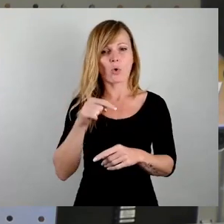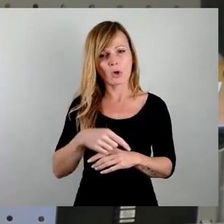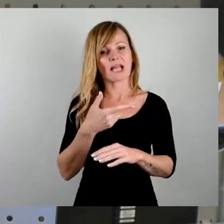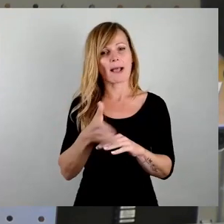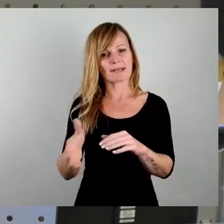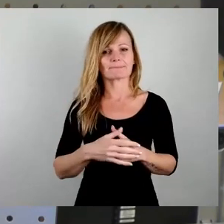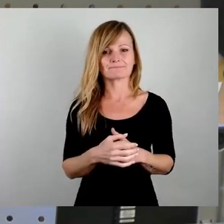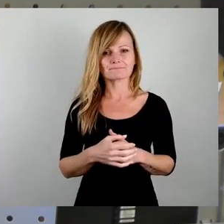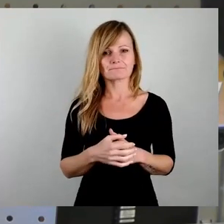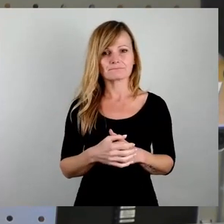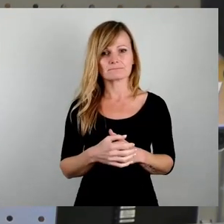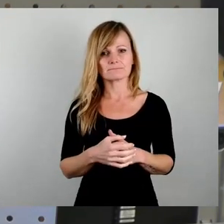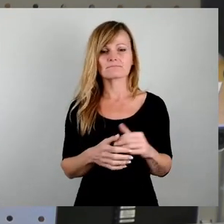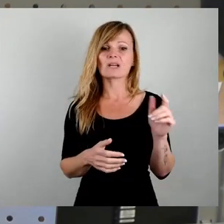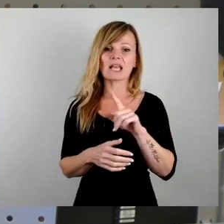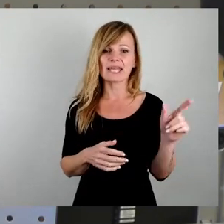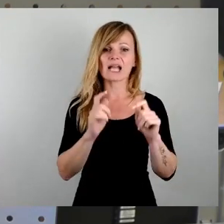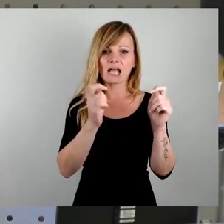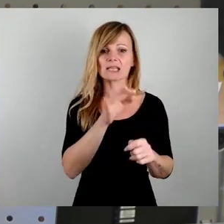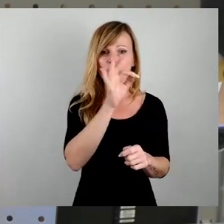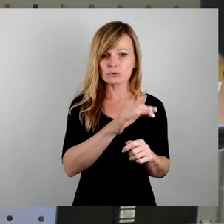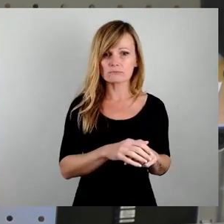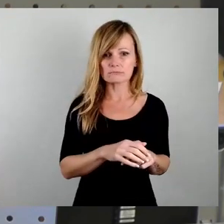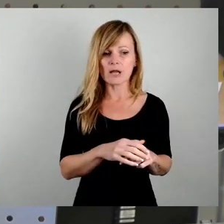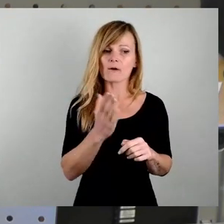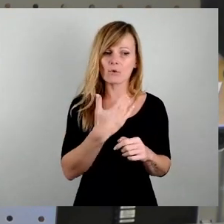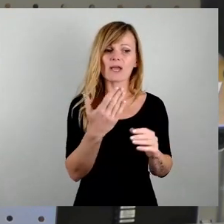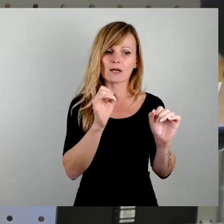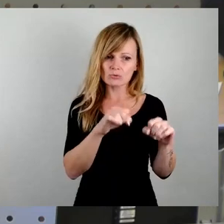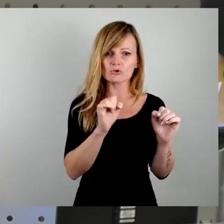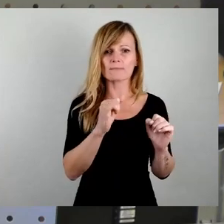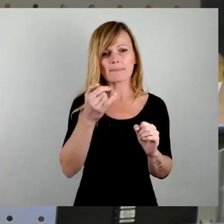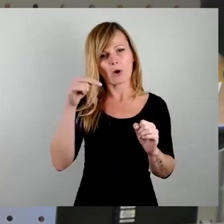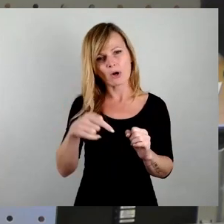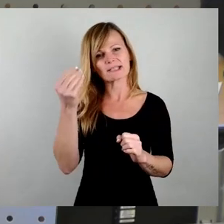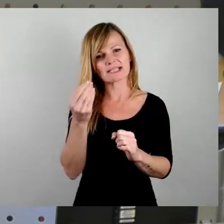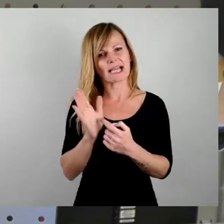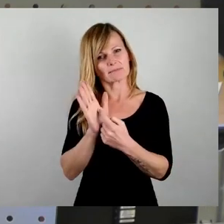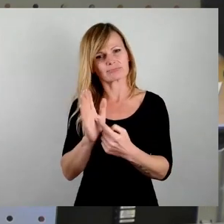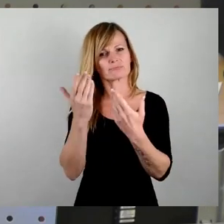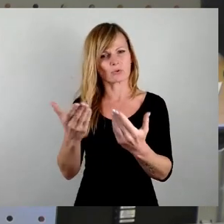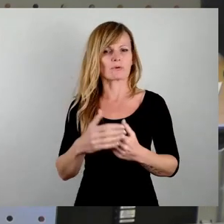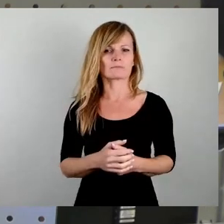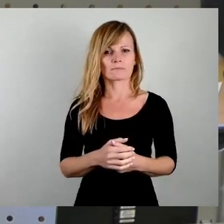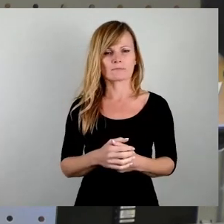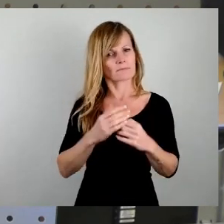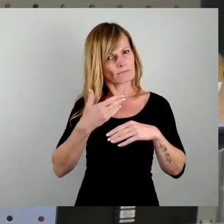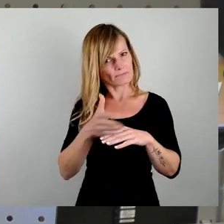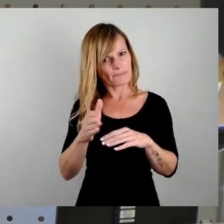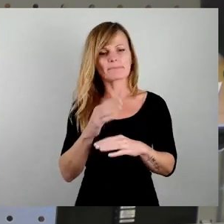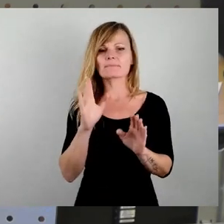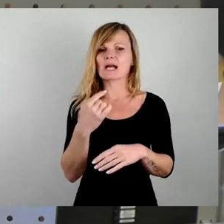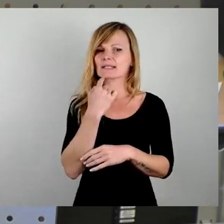Wir können gerne den Linken antragen, das ist gut, dann können wir vorher nochmal zustimmen, aber wir müssen heute ein Zeichen setzen. Wir müssen das ablehnen und müssen sagen, nein, so nicht.